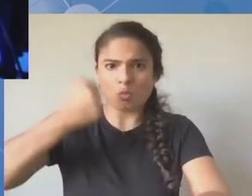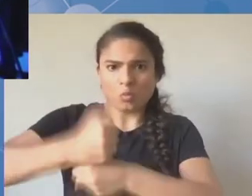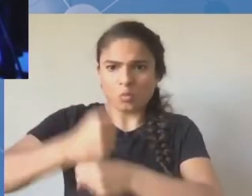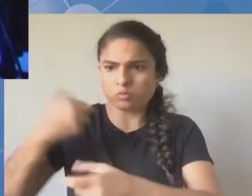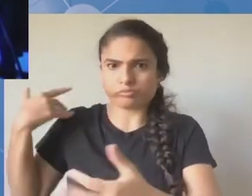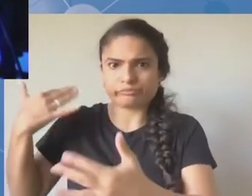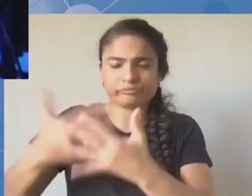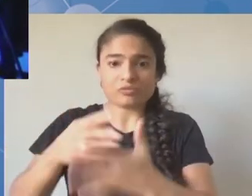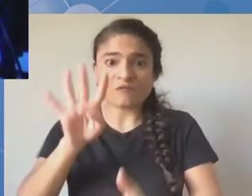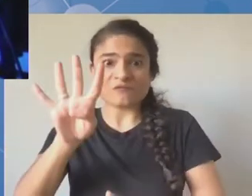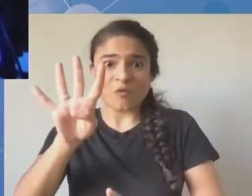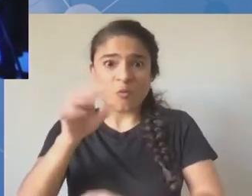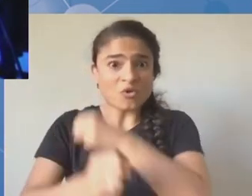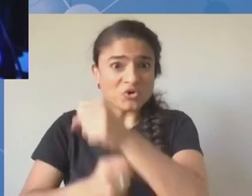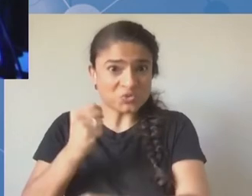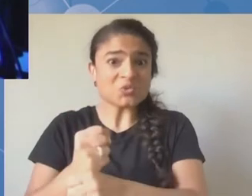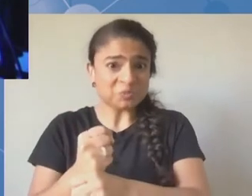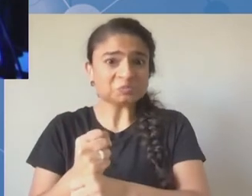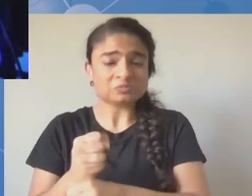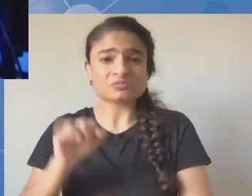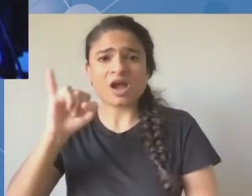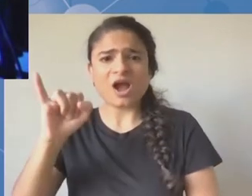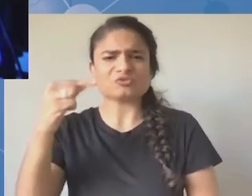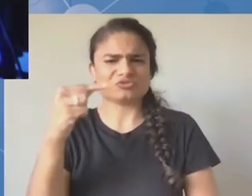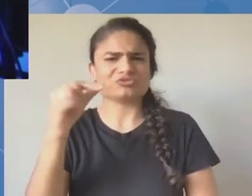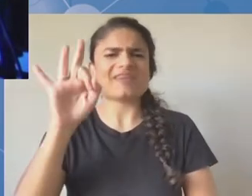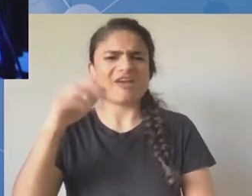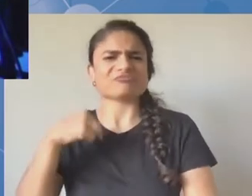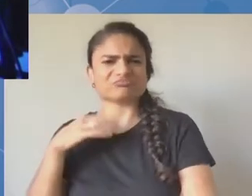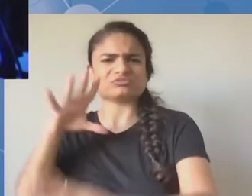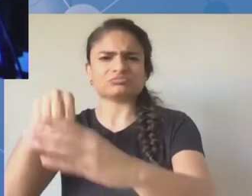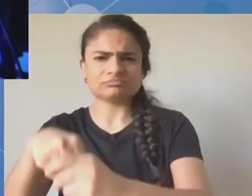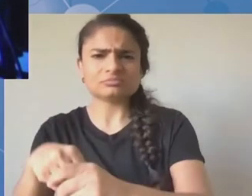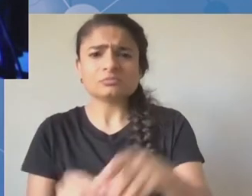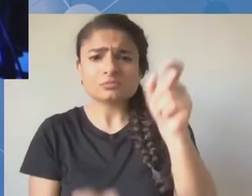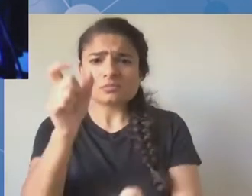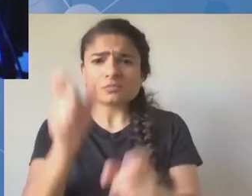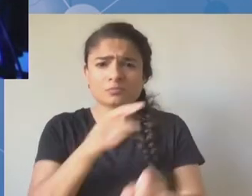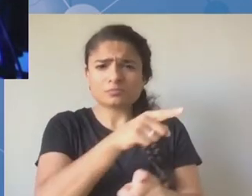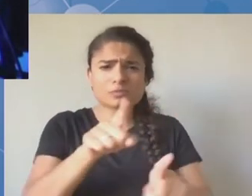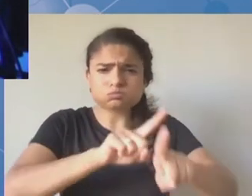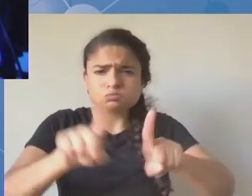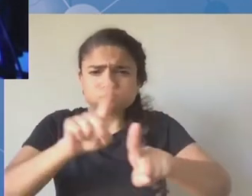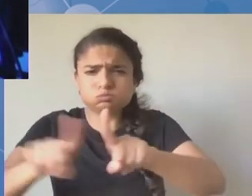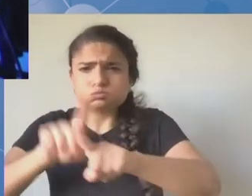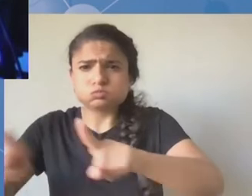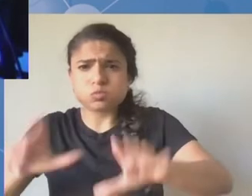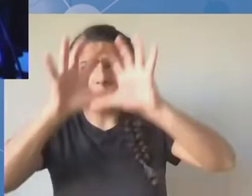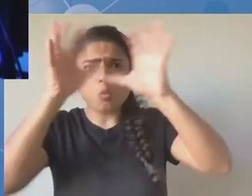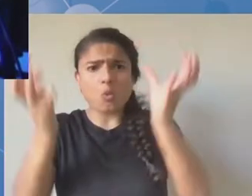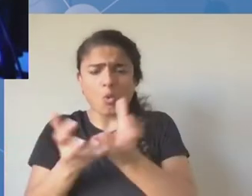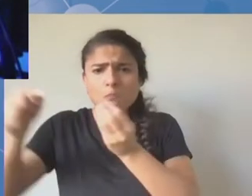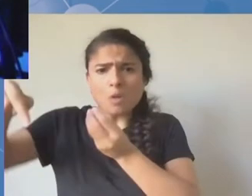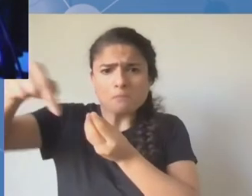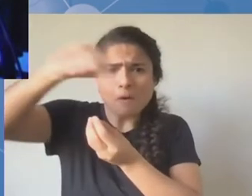I chciałabym bardzo serdecznie podziękować za wysiłek włożony w to, aby wiele różnych osób mogło się spotkać podczas